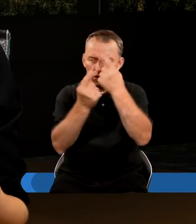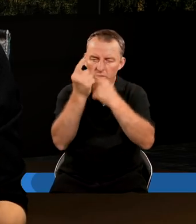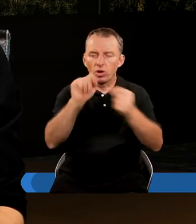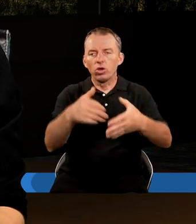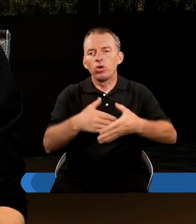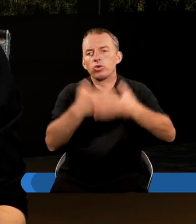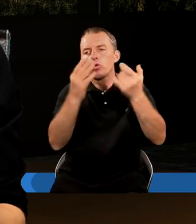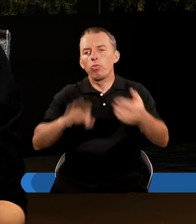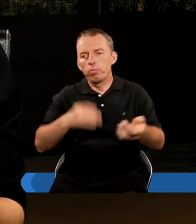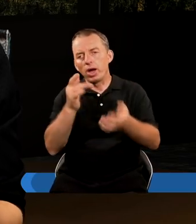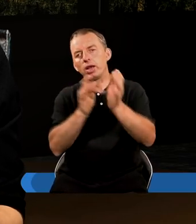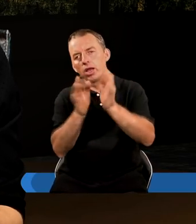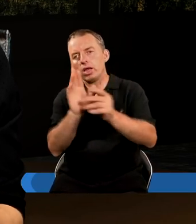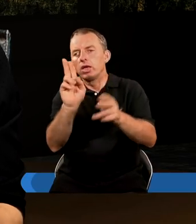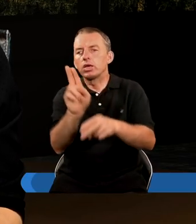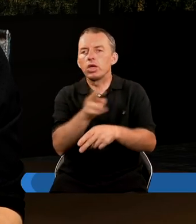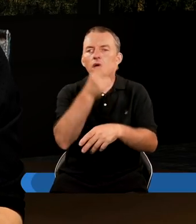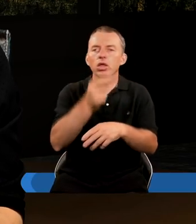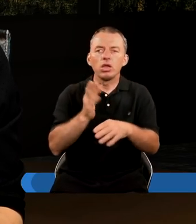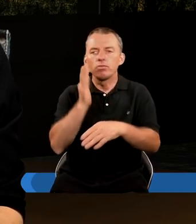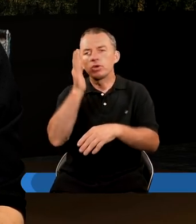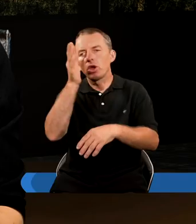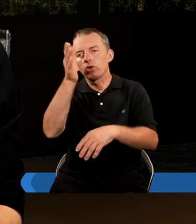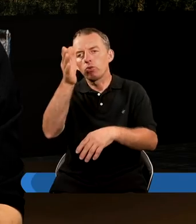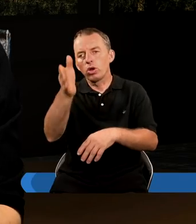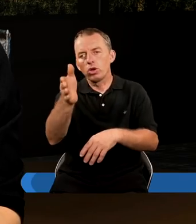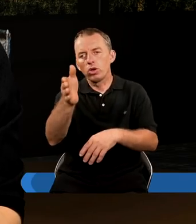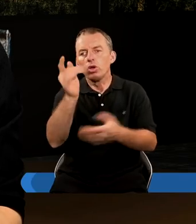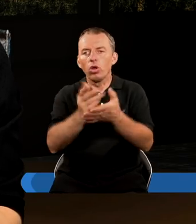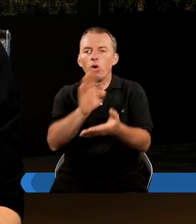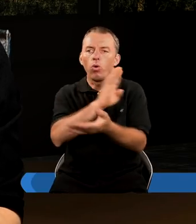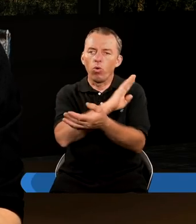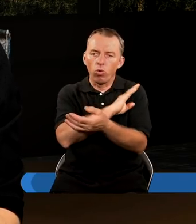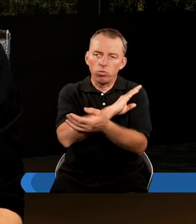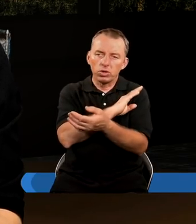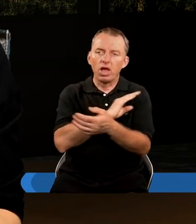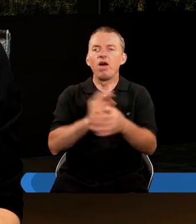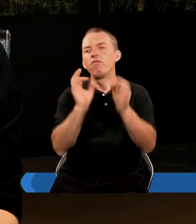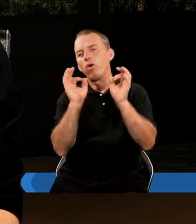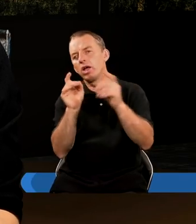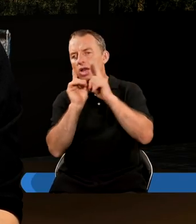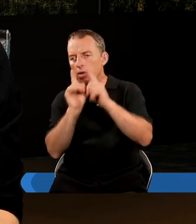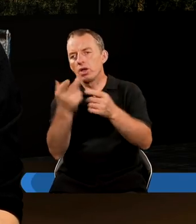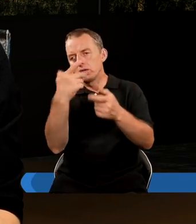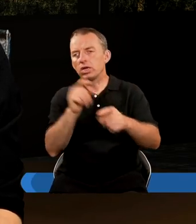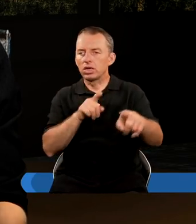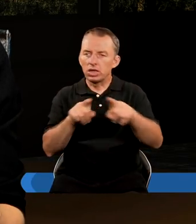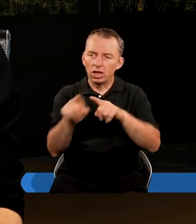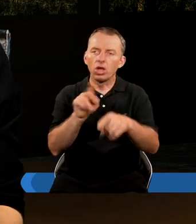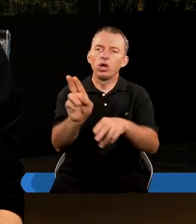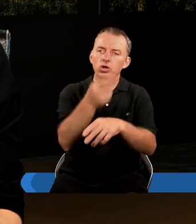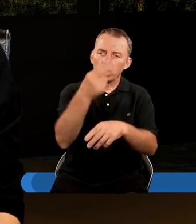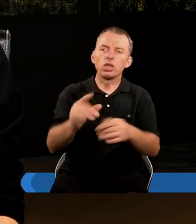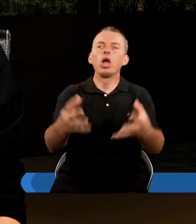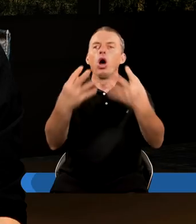o tym dniu Pana, myślał, że kiedyś w przyszłości to, że on teraz umrze, to właściwie tak naprawdę nic nie znaczy, tak